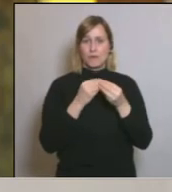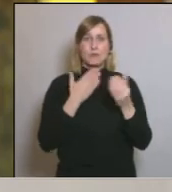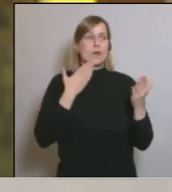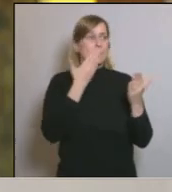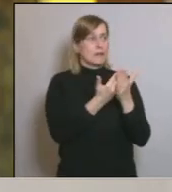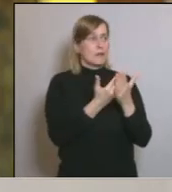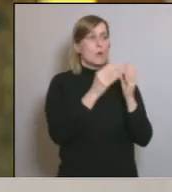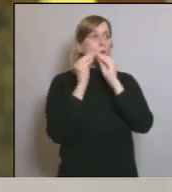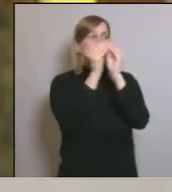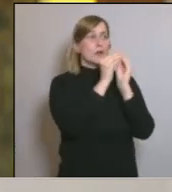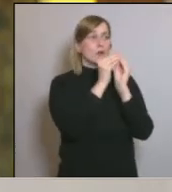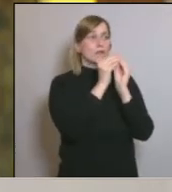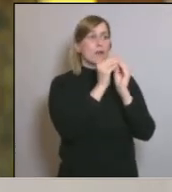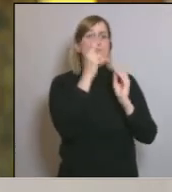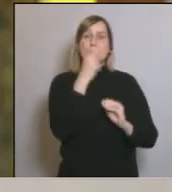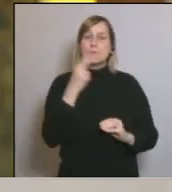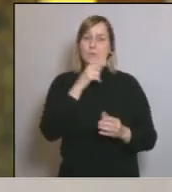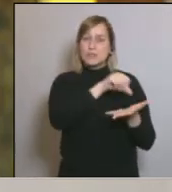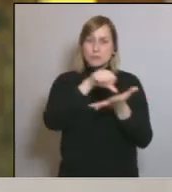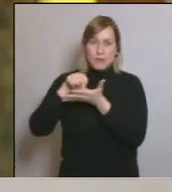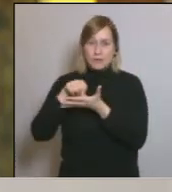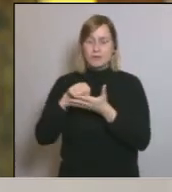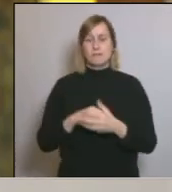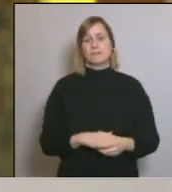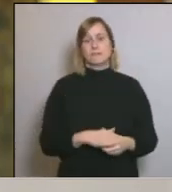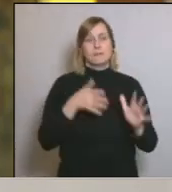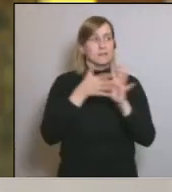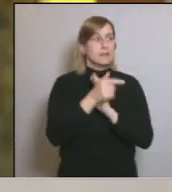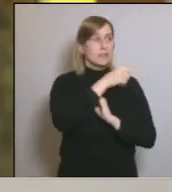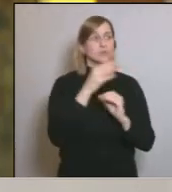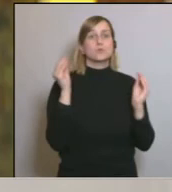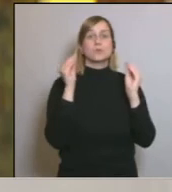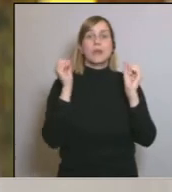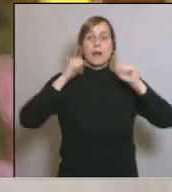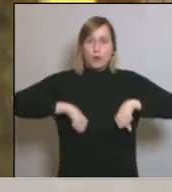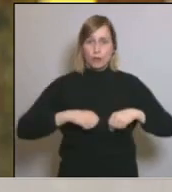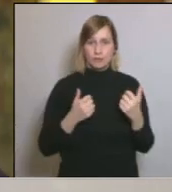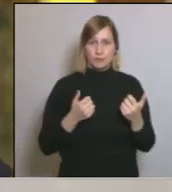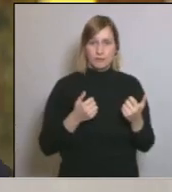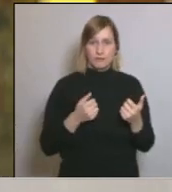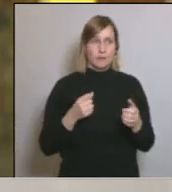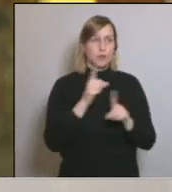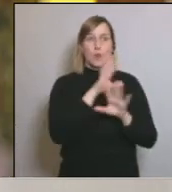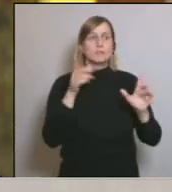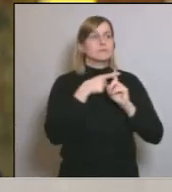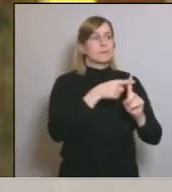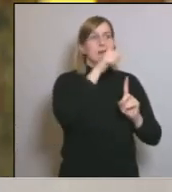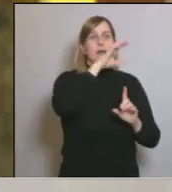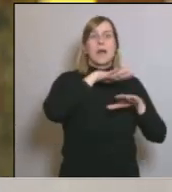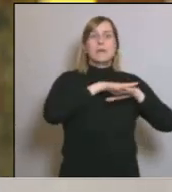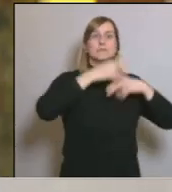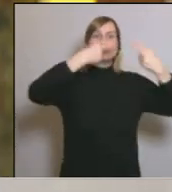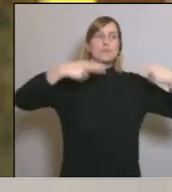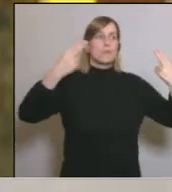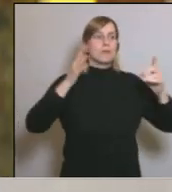de compromís de ciutadania. Perquè és això, és un acord que no només va que les administracions públiques